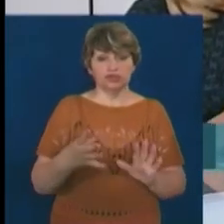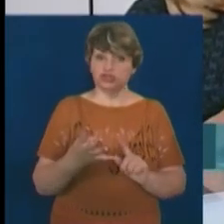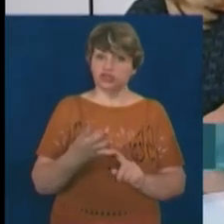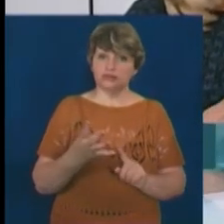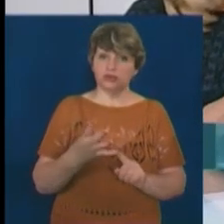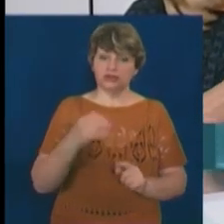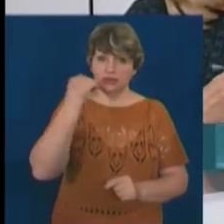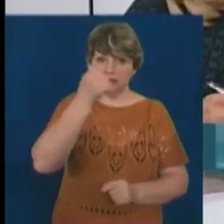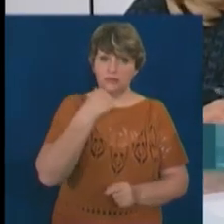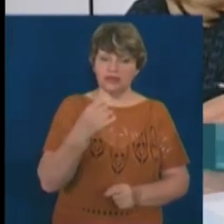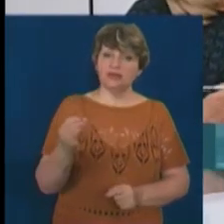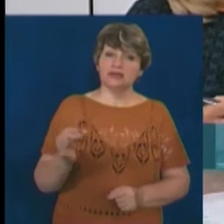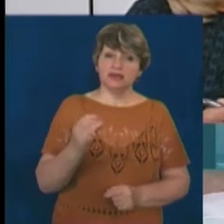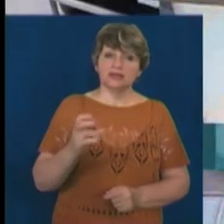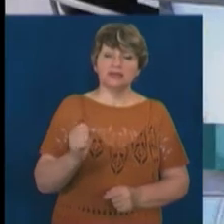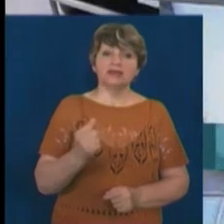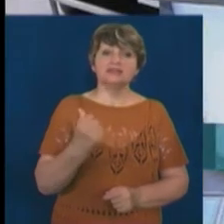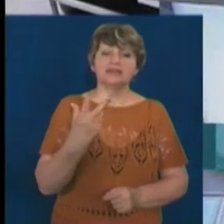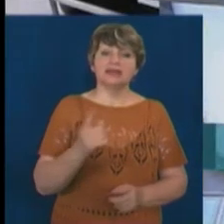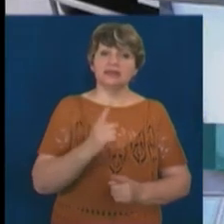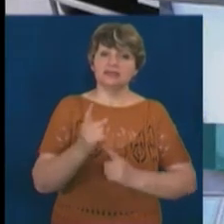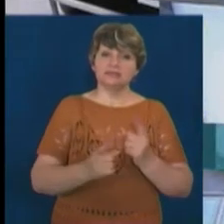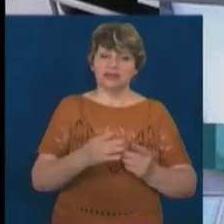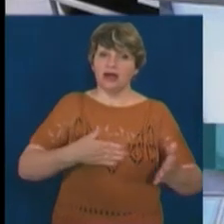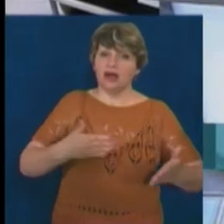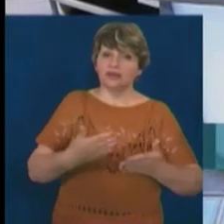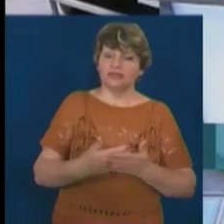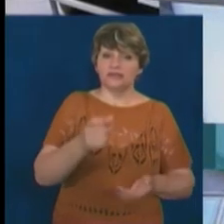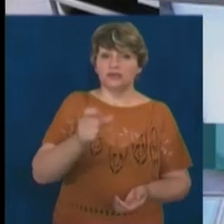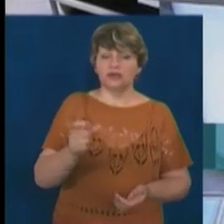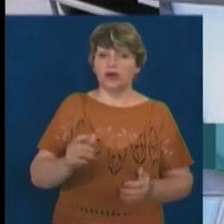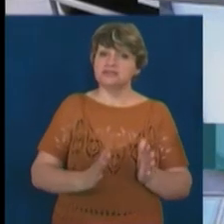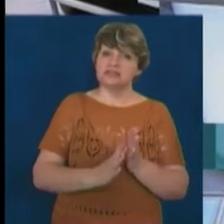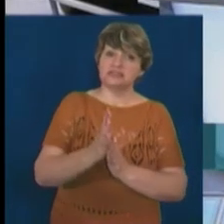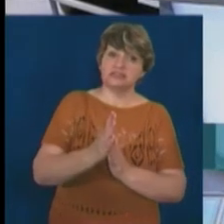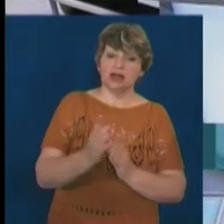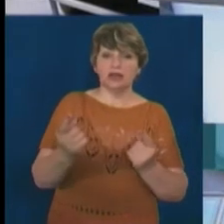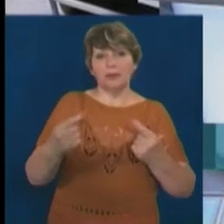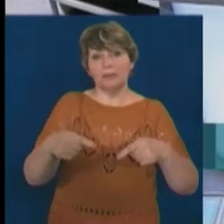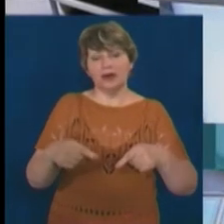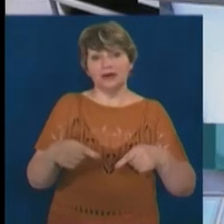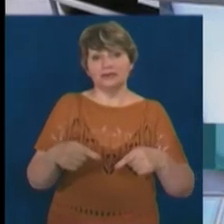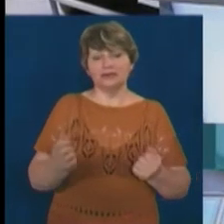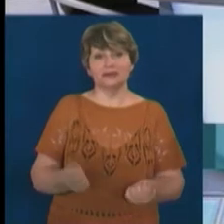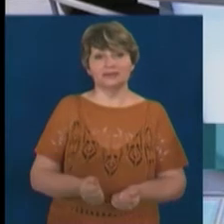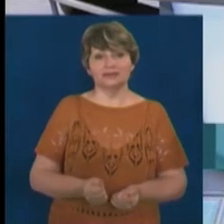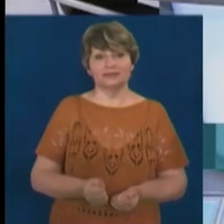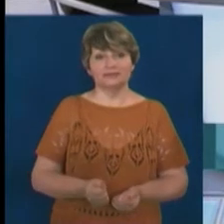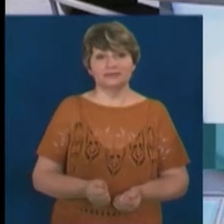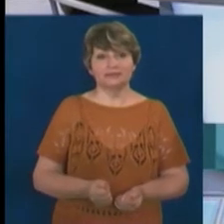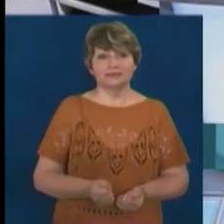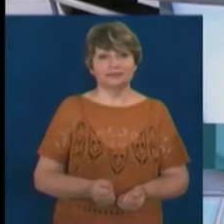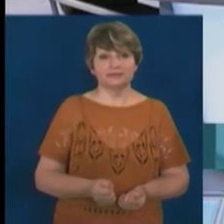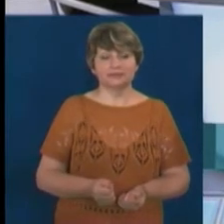цікаво, наскільки змінювалася активність громадян? Вона зростала, вона падала. Власне, поділіться двох судом. Нам часто